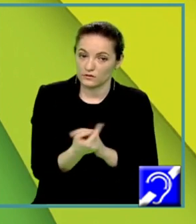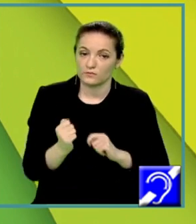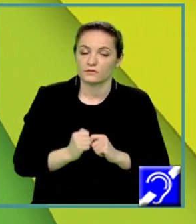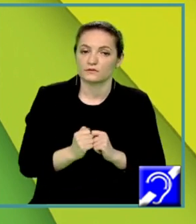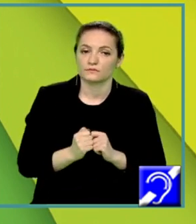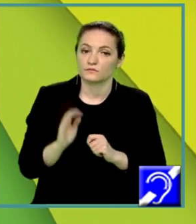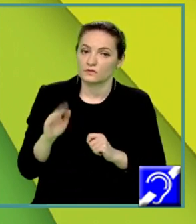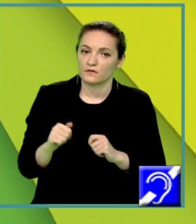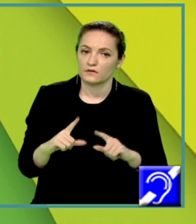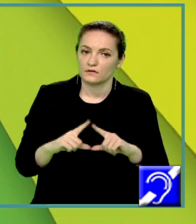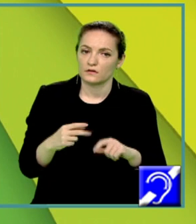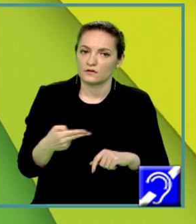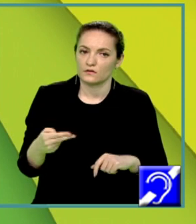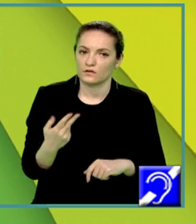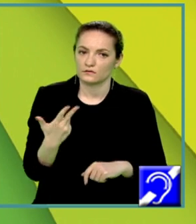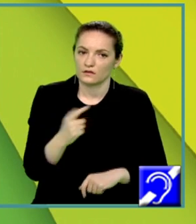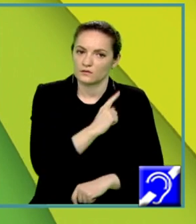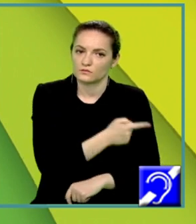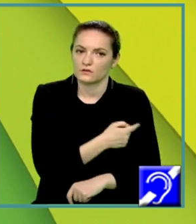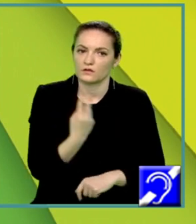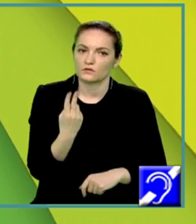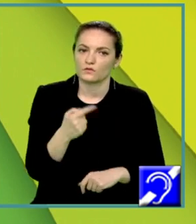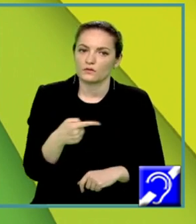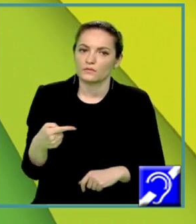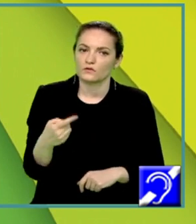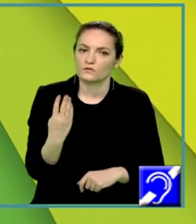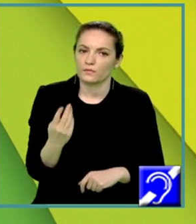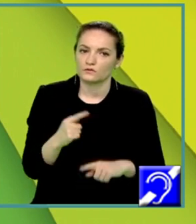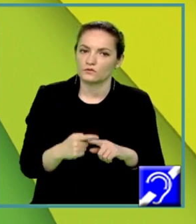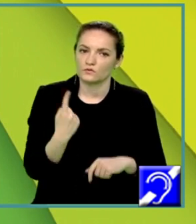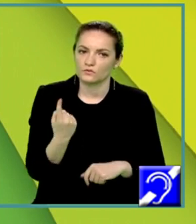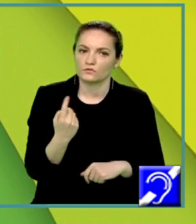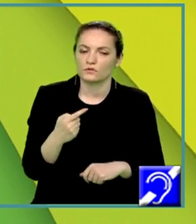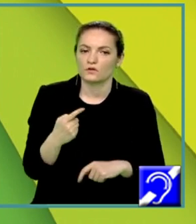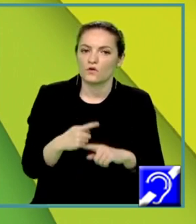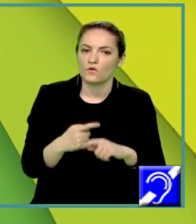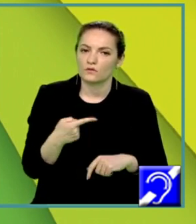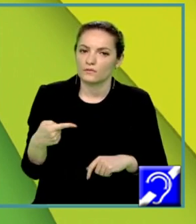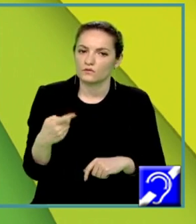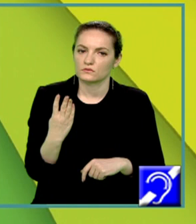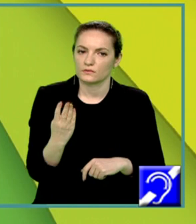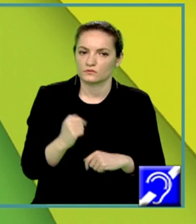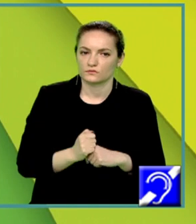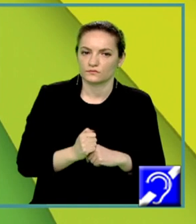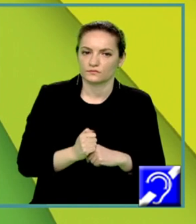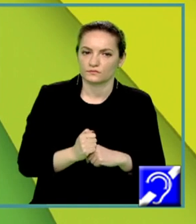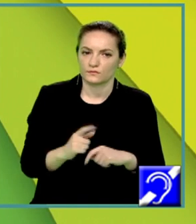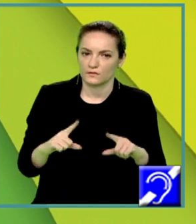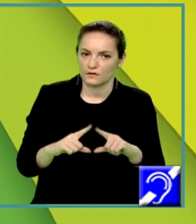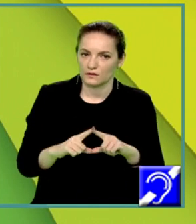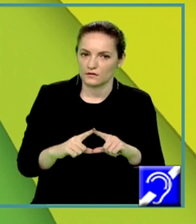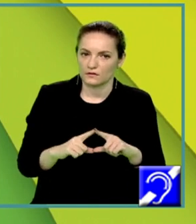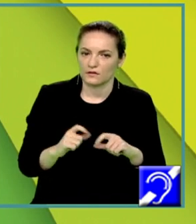avem că delta este 3 la a doua minus 4 ori 1 ori minus 4 iar